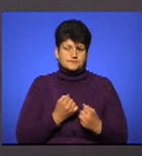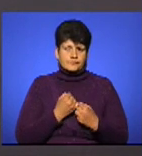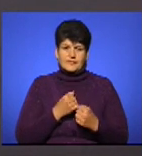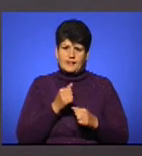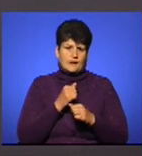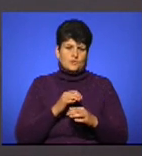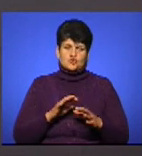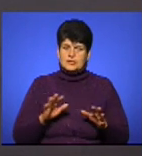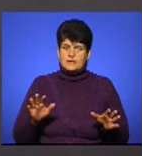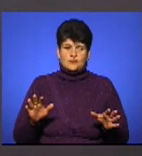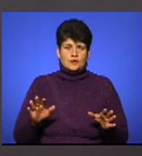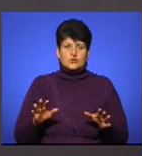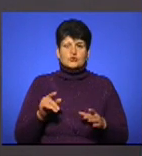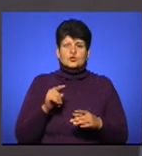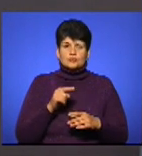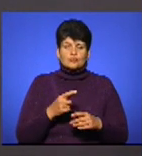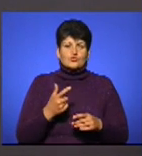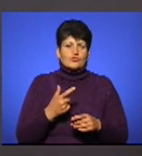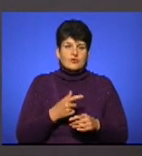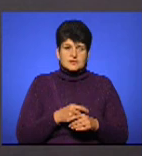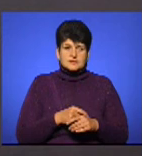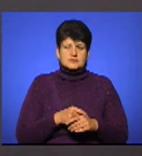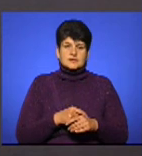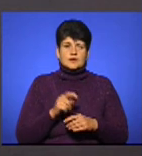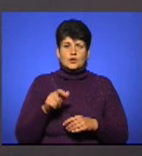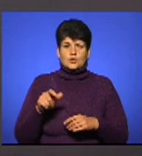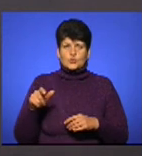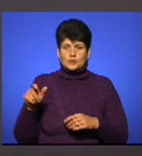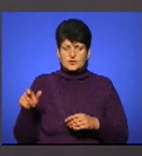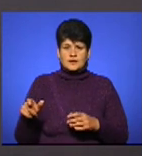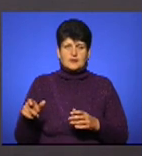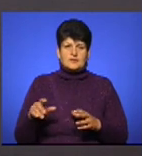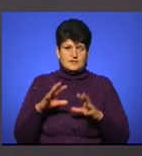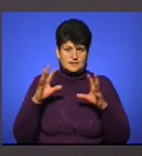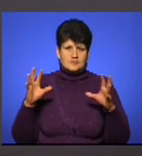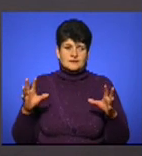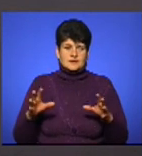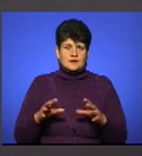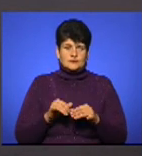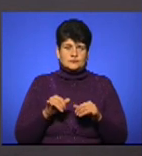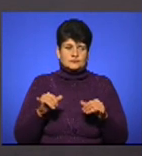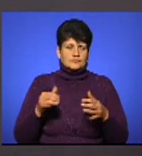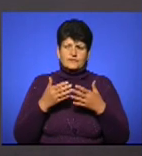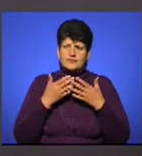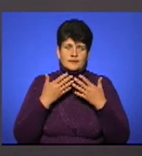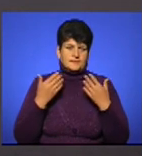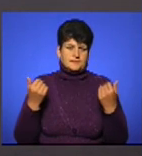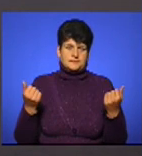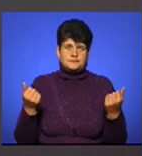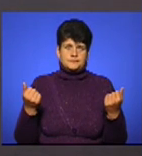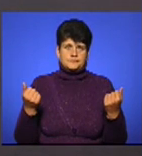неможливо. Тому вакцина для вакцинації людей широкого розповсюдження не знайшла.